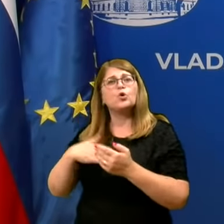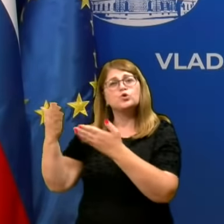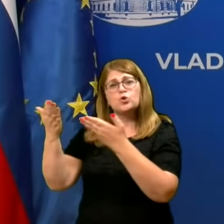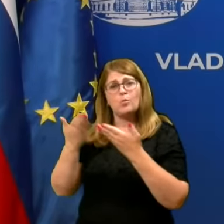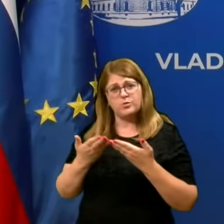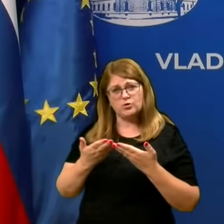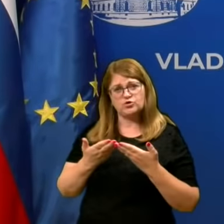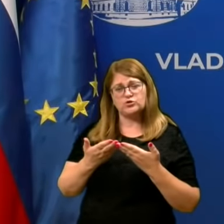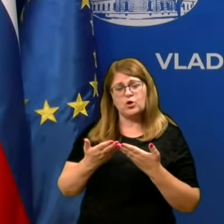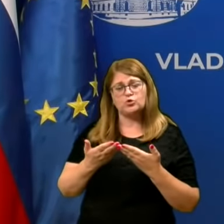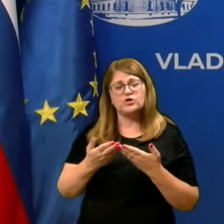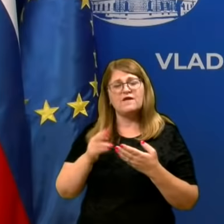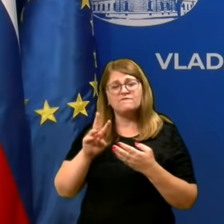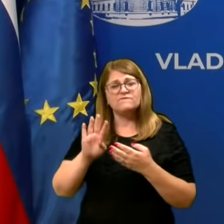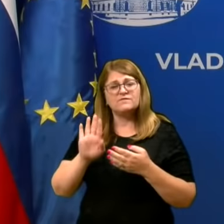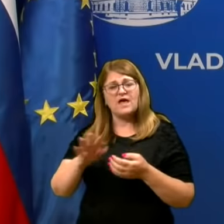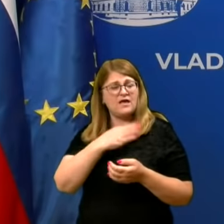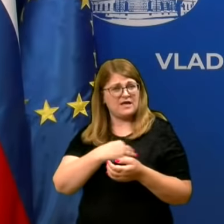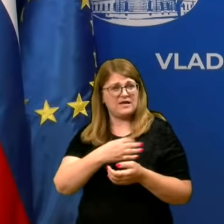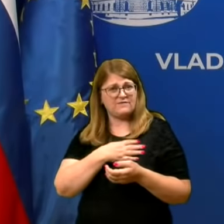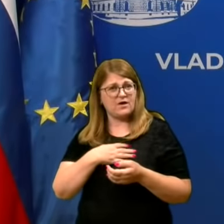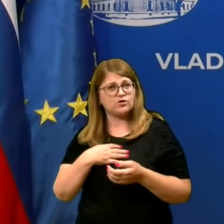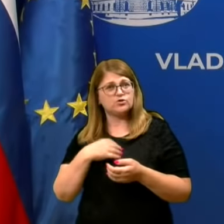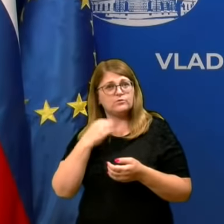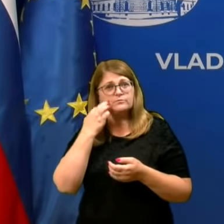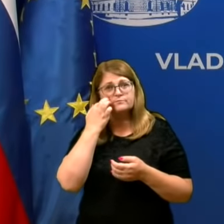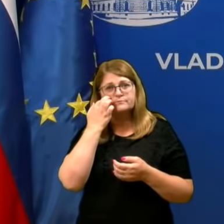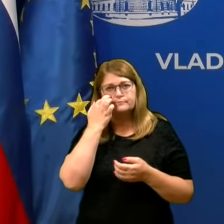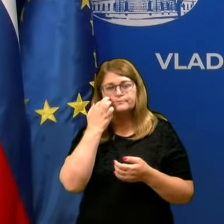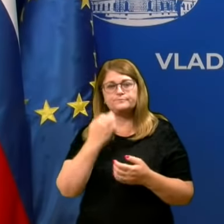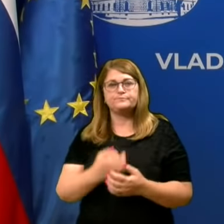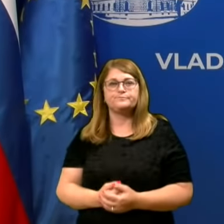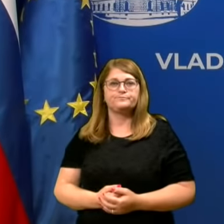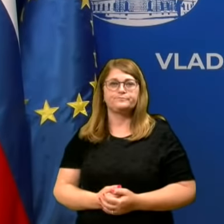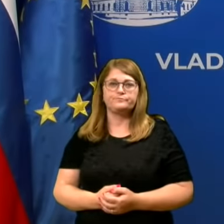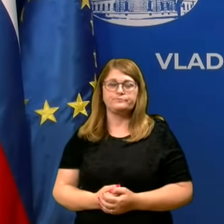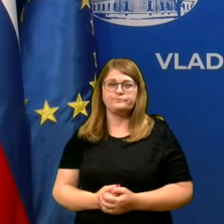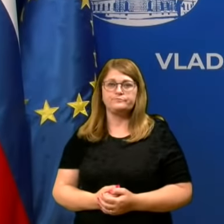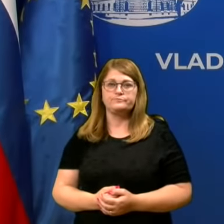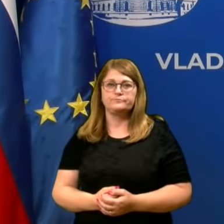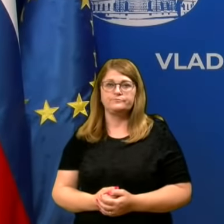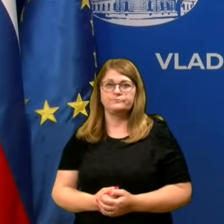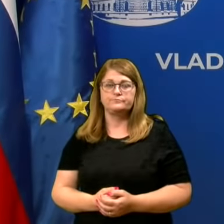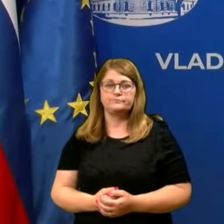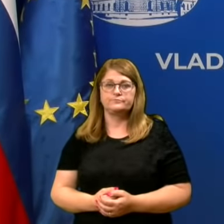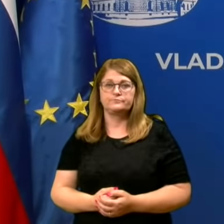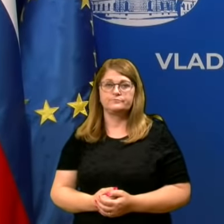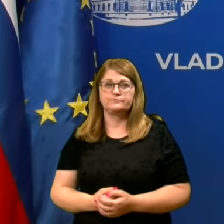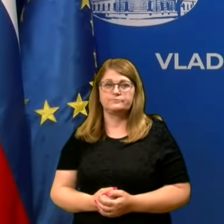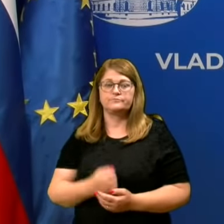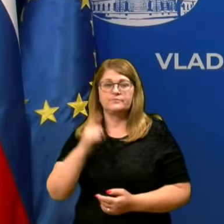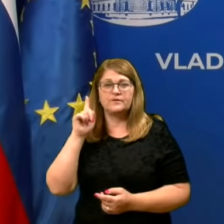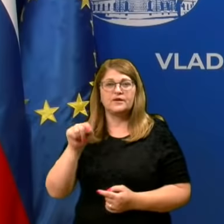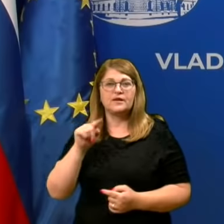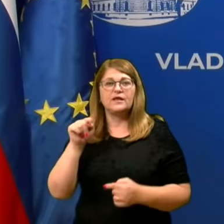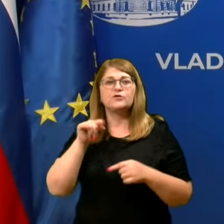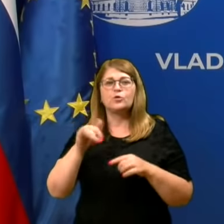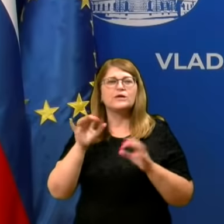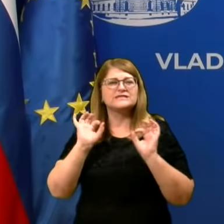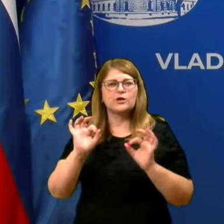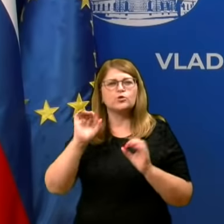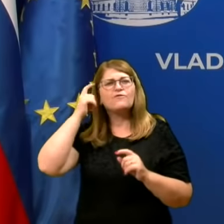najslabšo sliko tukaj v Evropi, imajo možnost vstopa na Hrvaško. In to je zagotovo